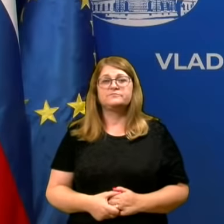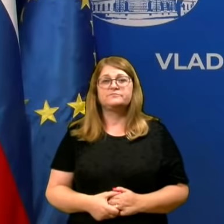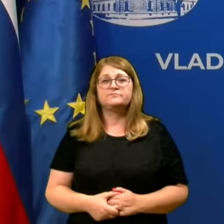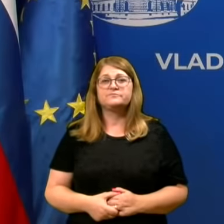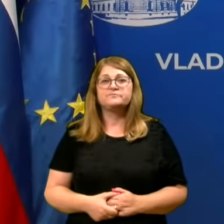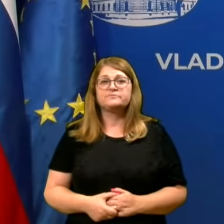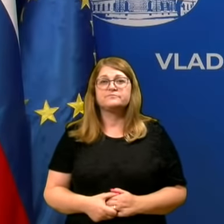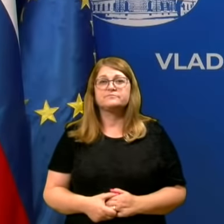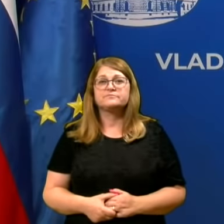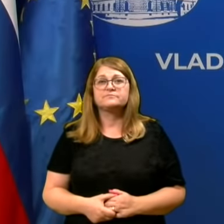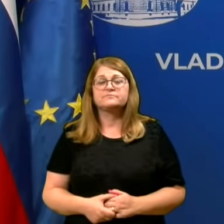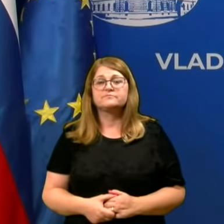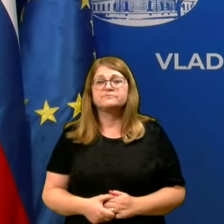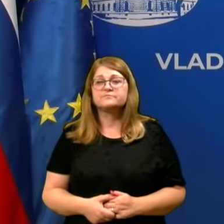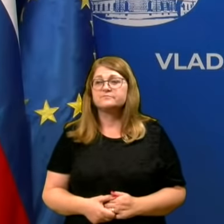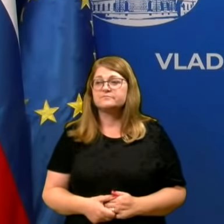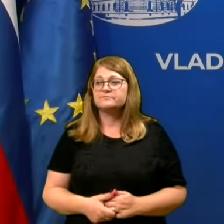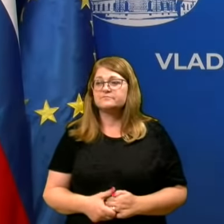Hvala.